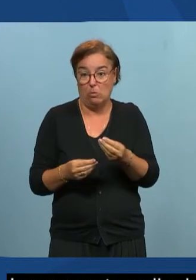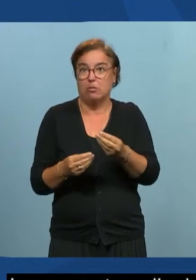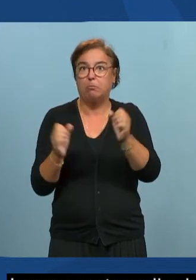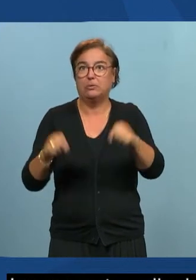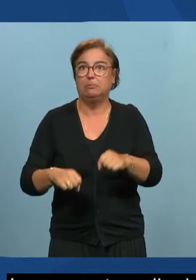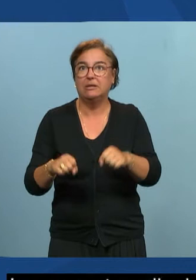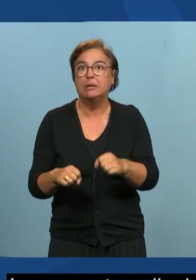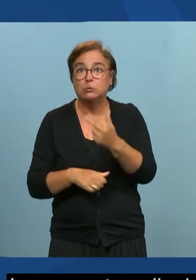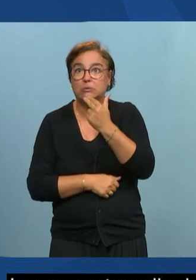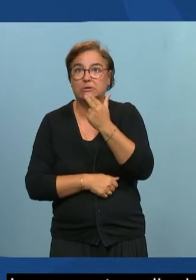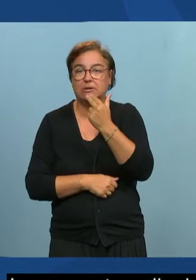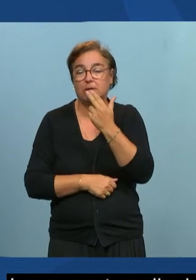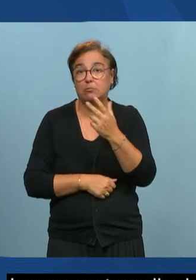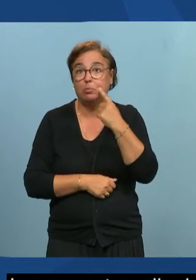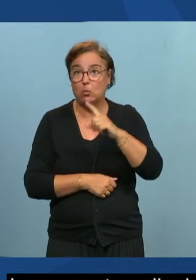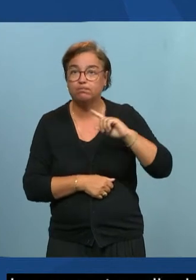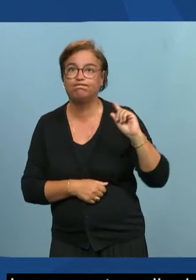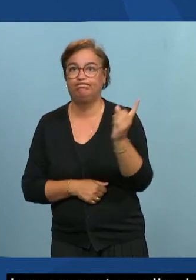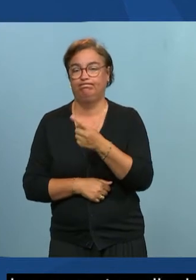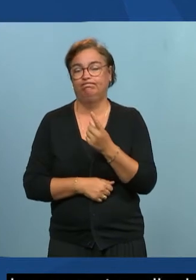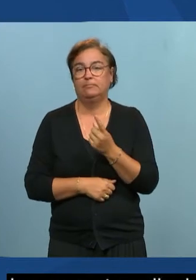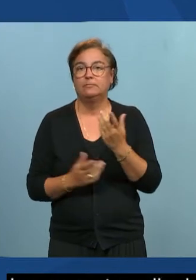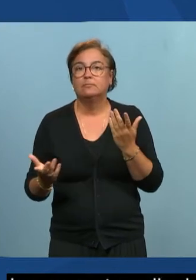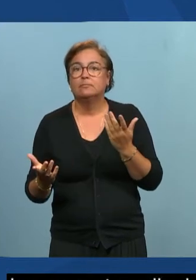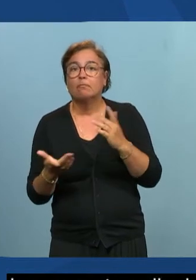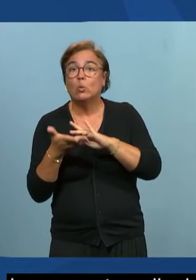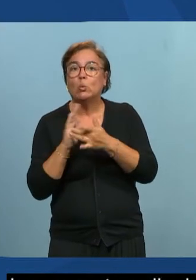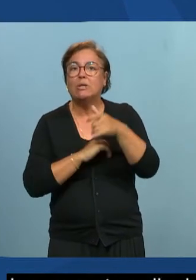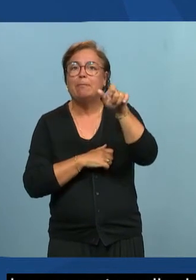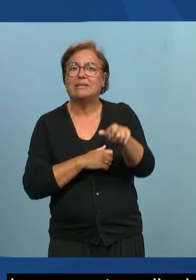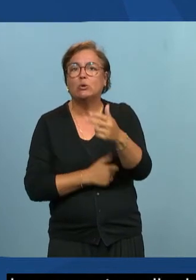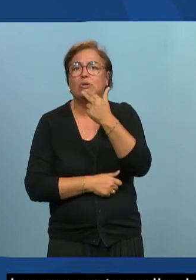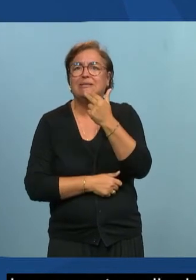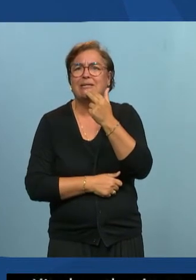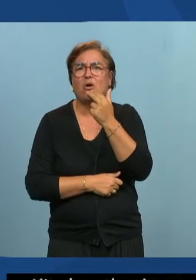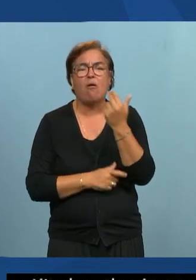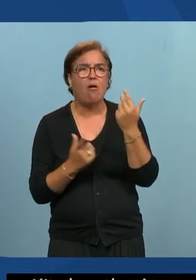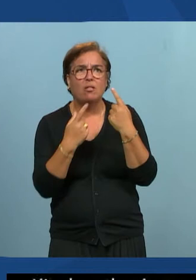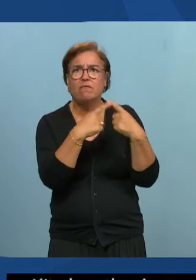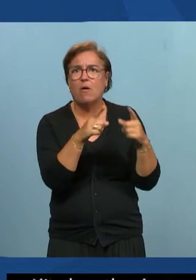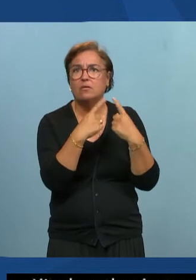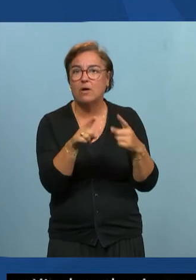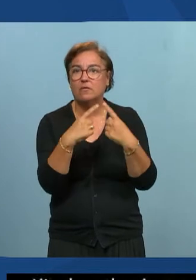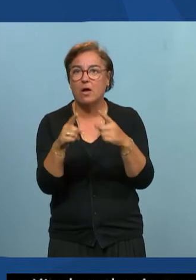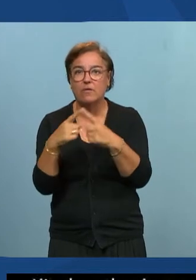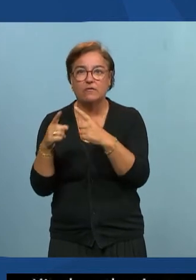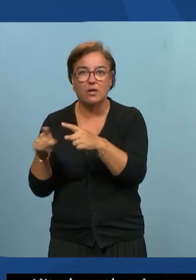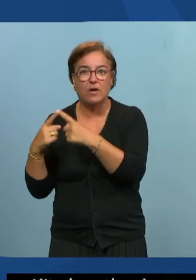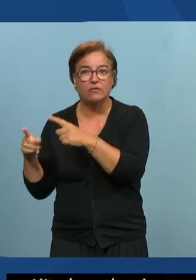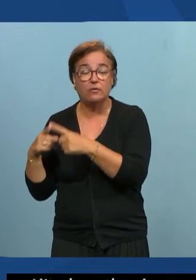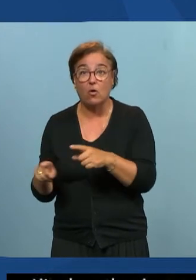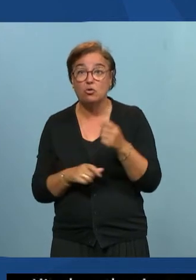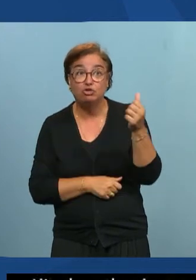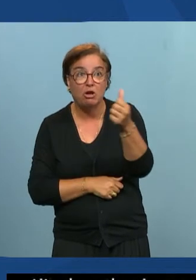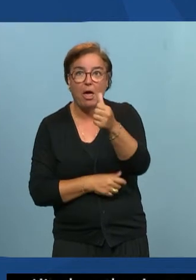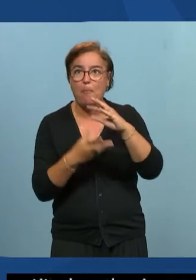Effectivement, en tenant compte du fait que les utilisateurs sont d'une très, très grande diversité et qu peuvent avoir une multitude de problèmes,